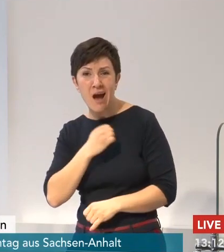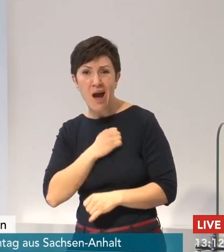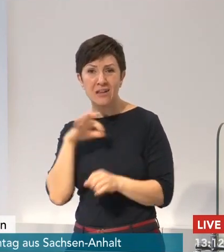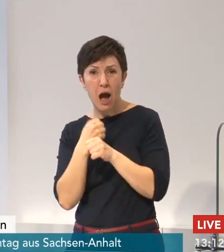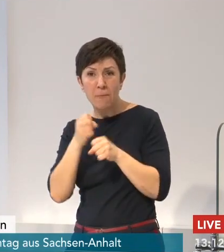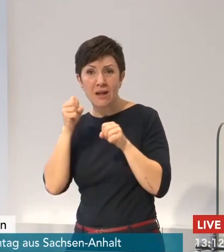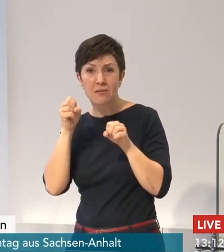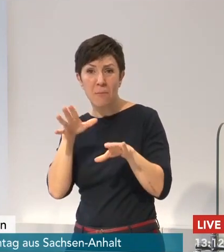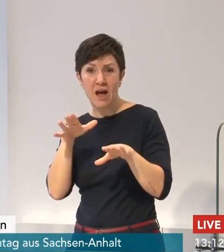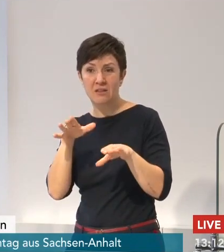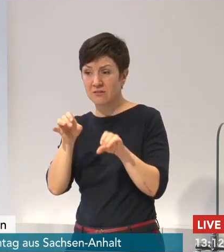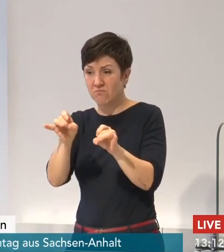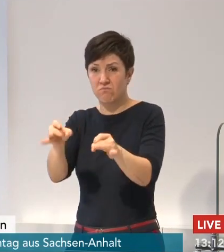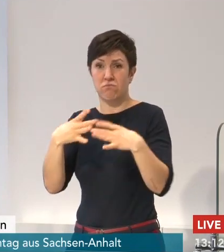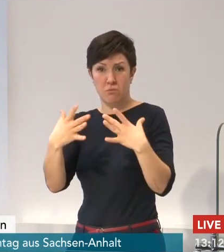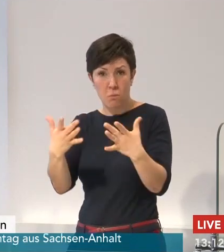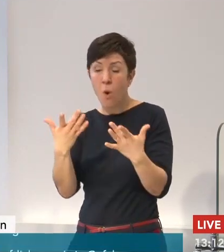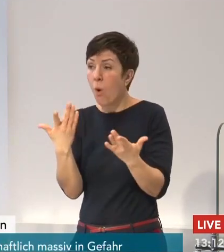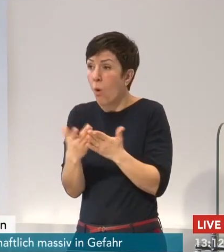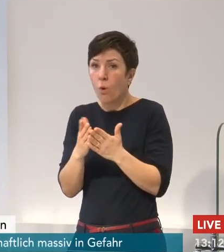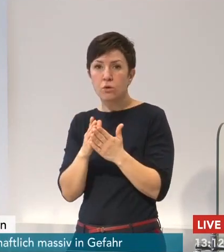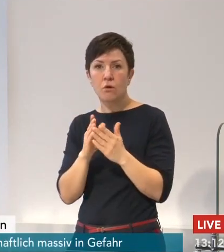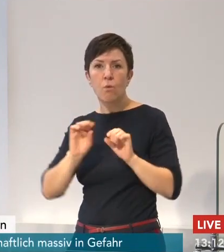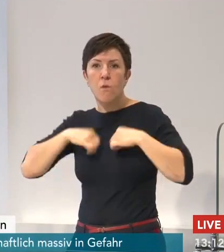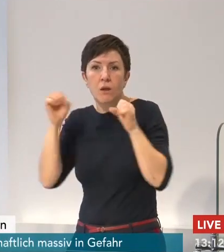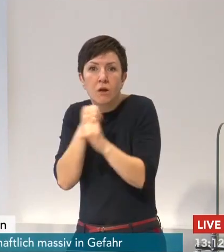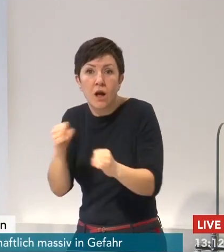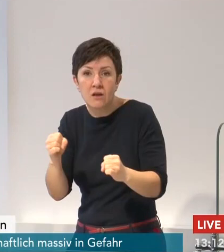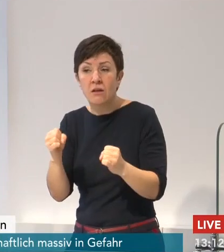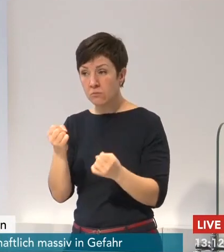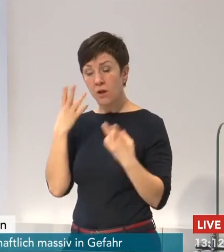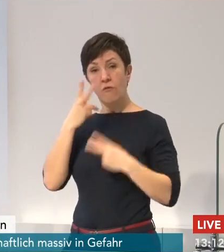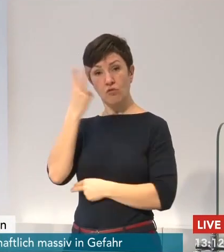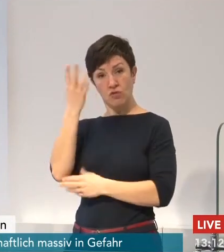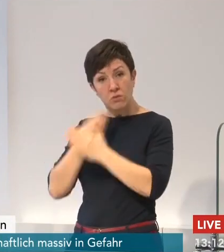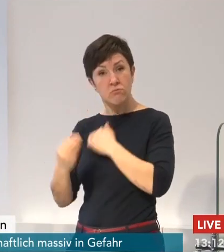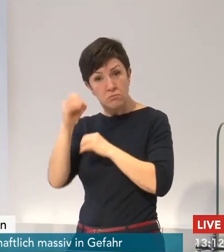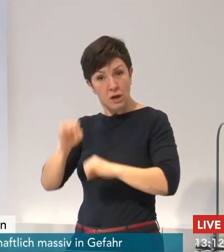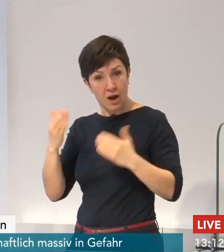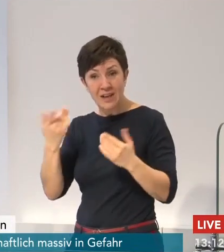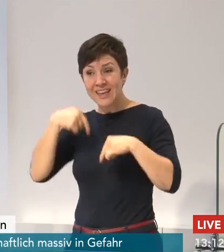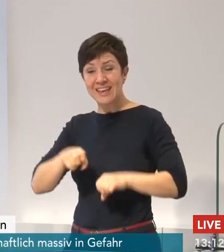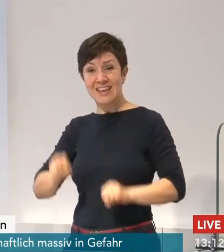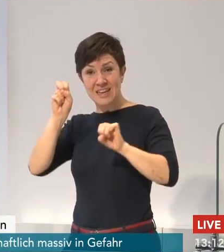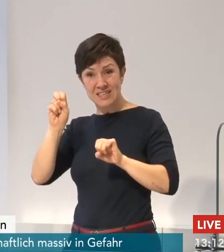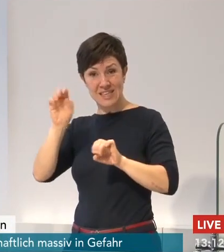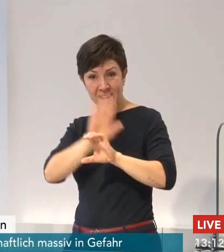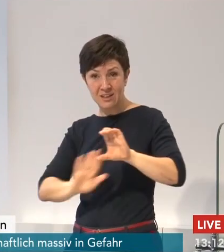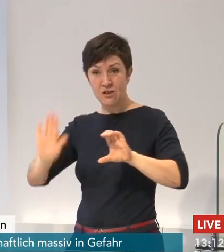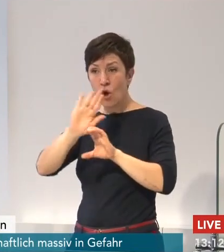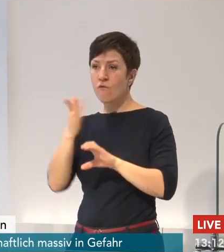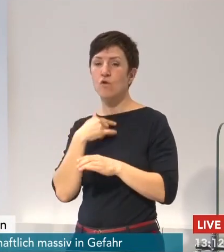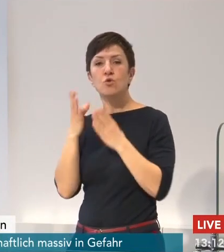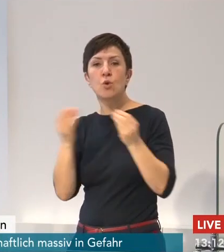Und alles das ist auch sehr berechtigt. Wenn wir miteinander einen guten Weg in Niedersachsen finden wollen, so wie uns das bislang gelungen ist,